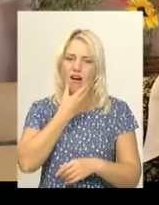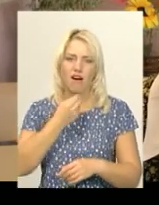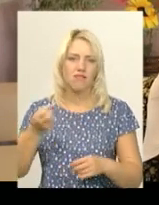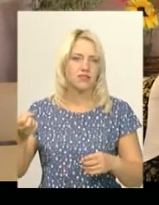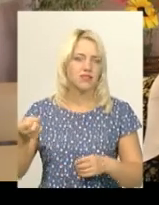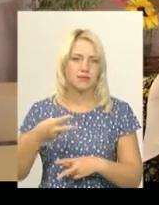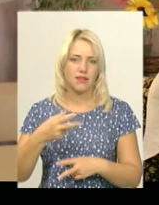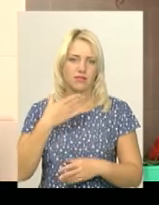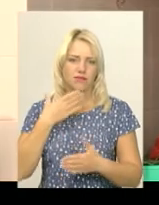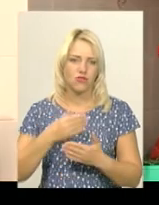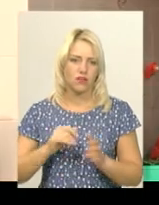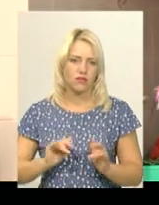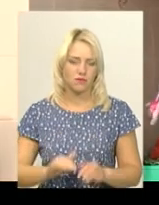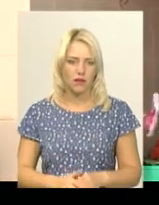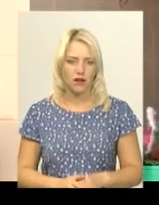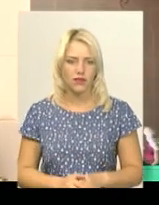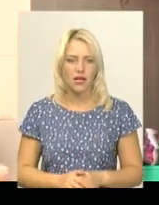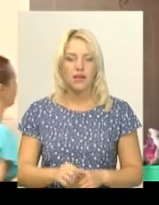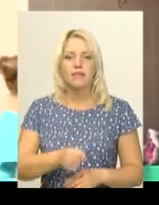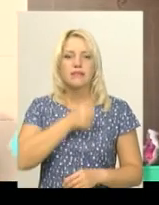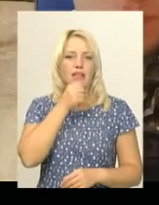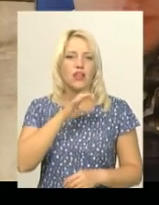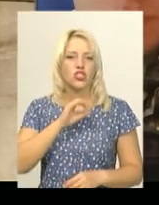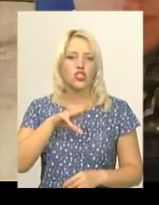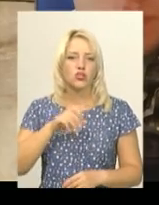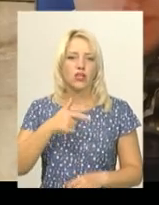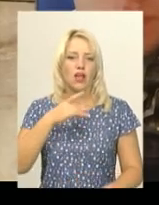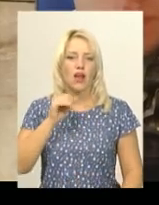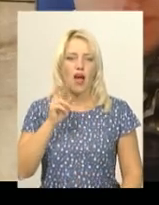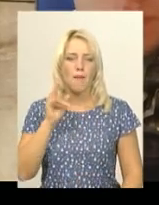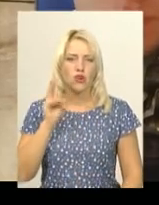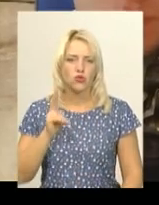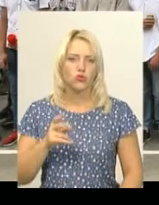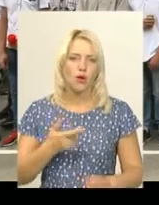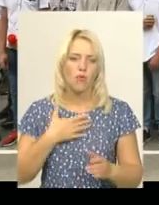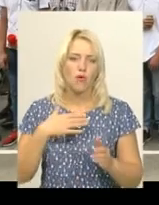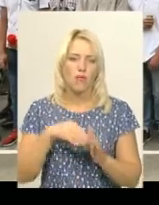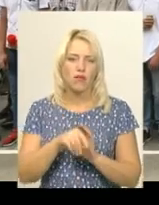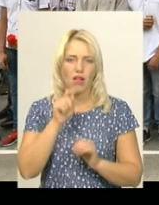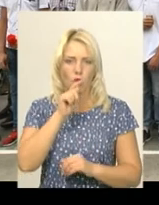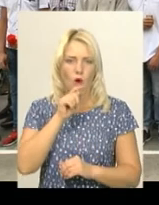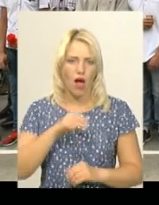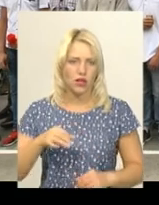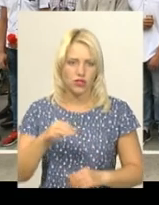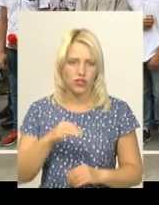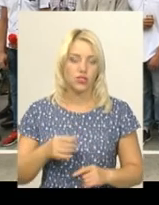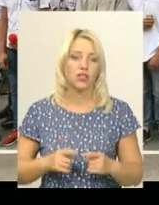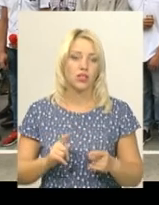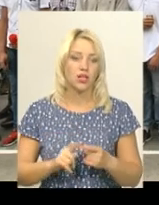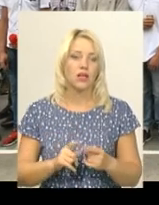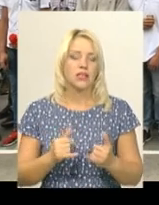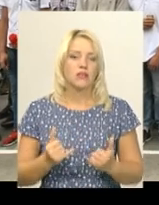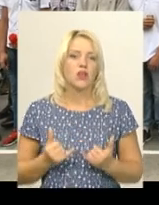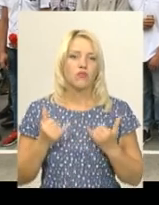своєї справи. Старший солдат Микола Грабарчук загинув на бойовій позиції на Луганщині. Загиблих випускників вшанували хвилиною